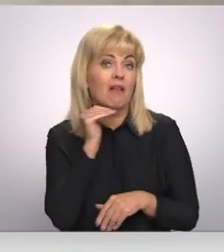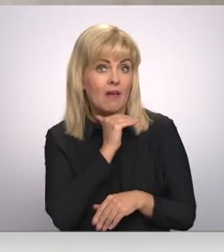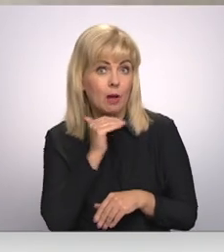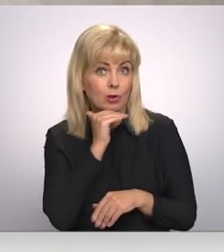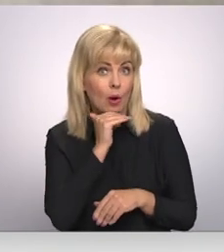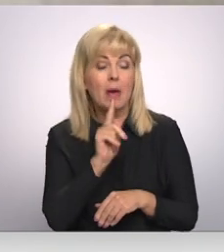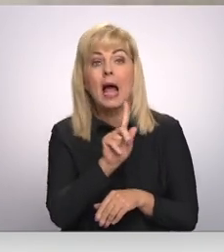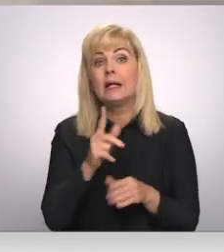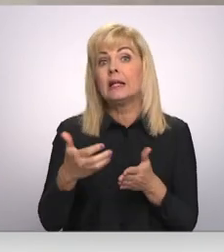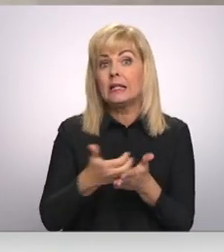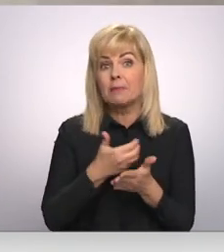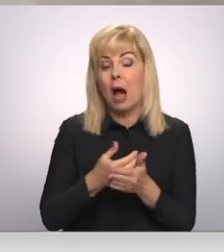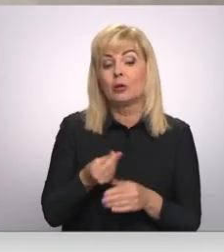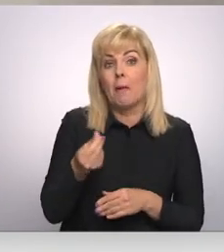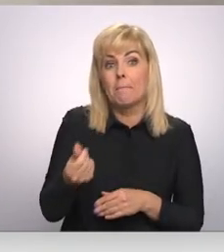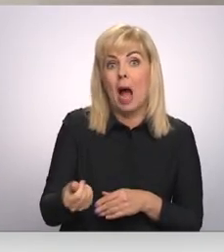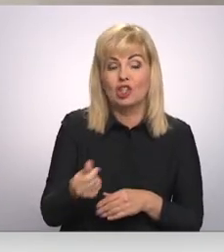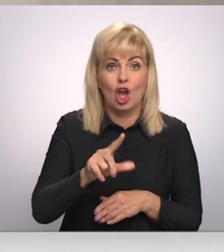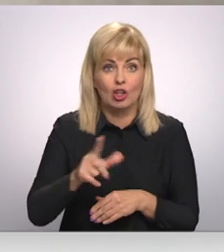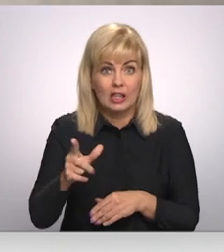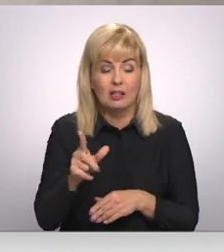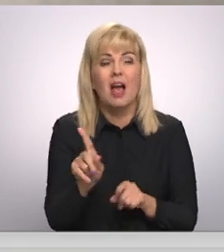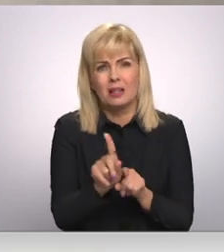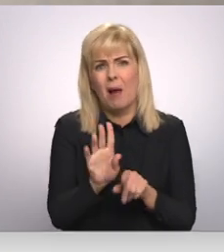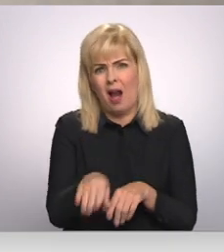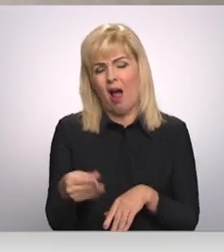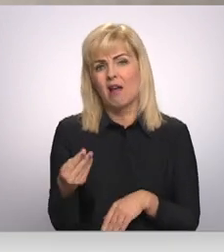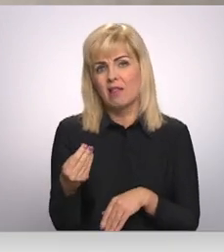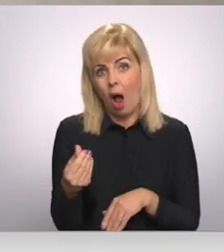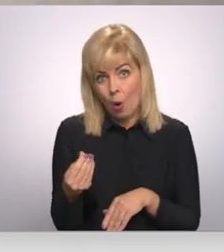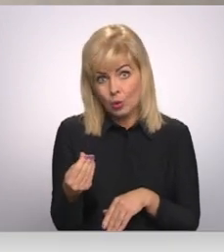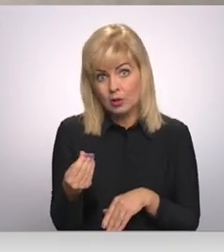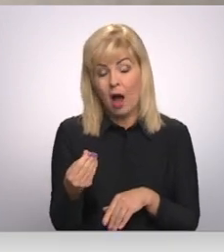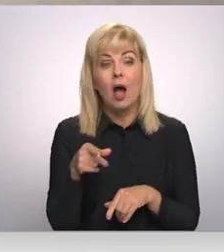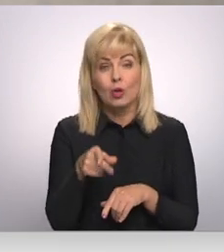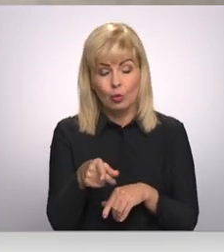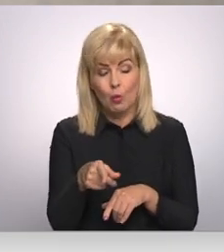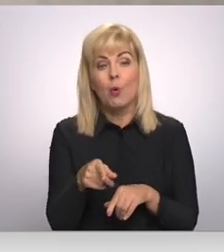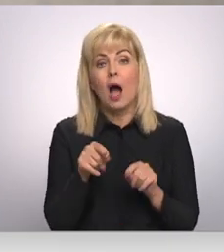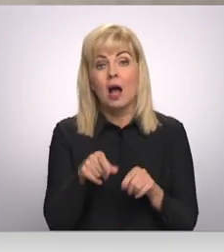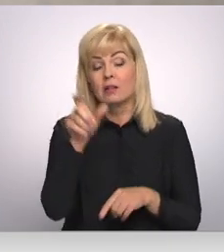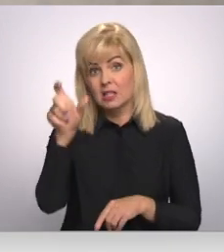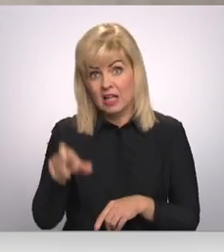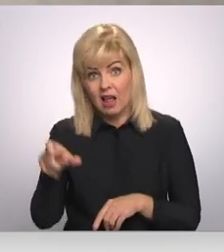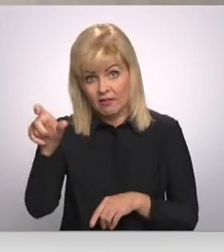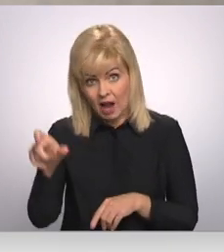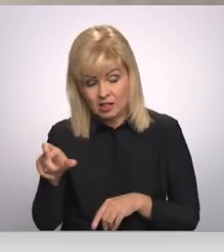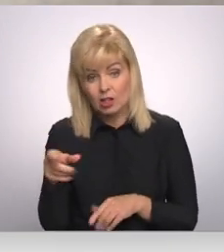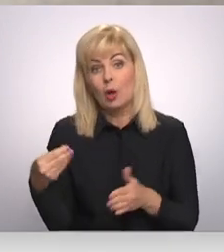Ir izmantojums kā maksāšanas līdzekls, no faktiski kā nauda, tad ar ko cilvēks var